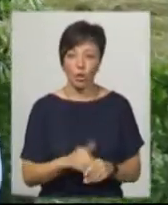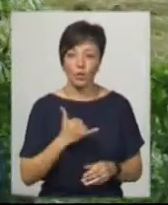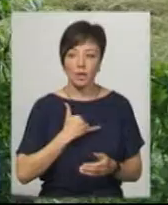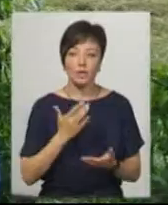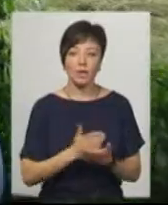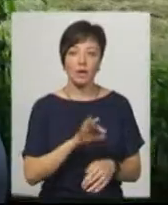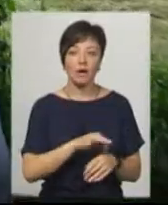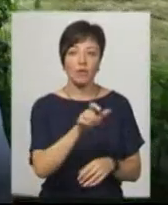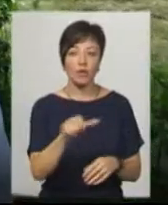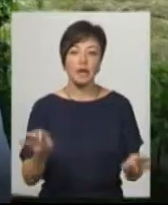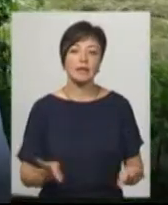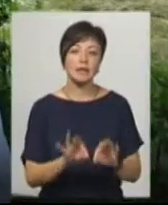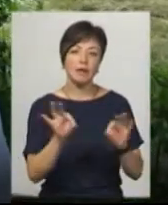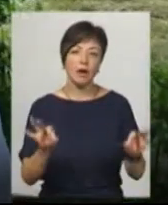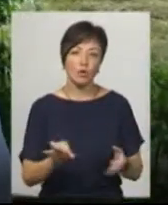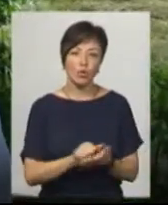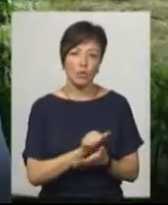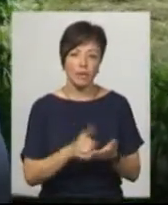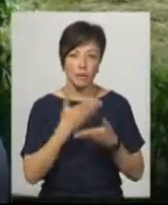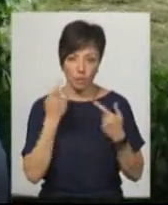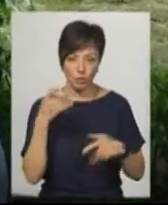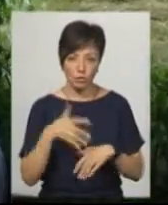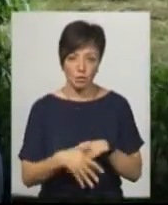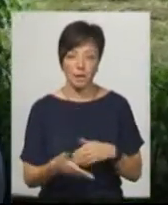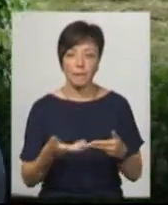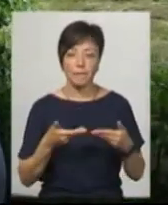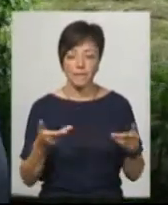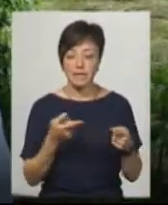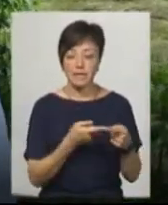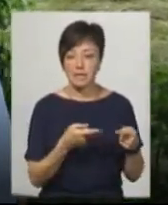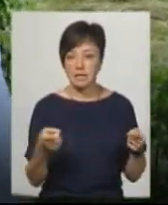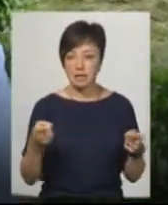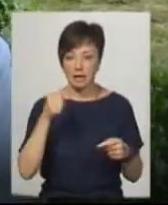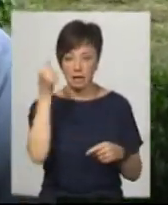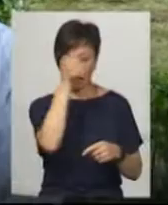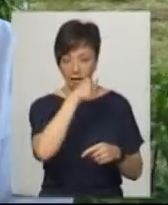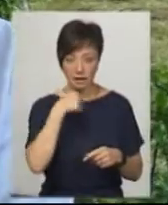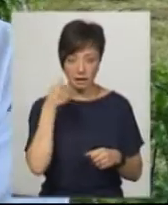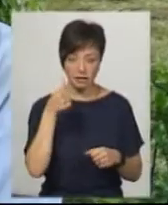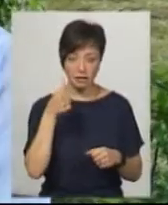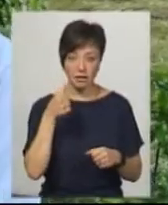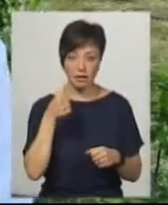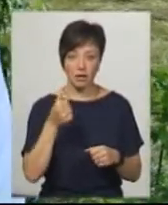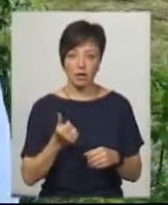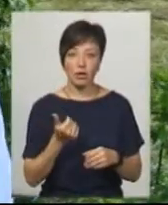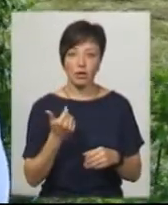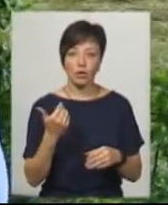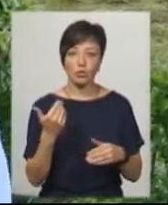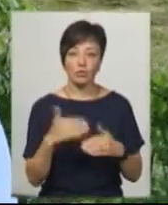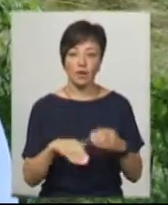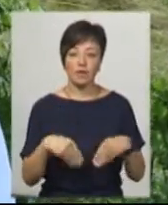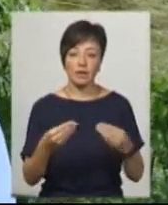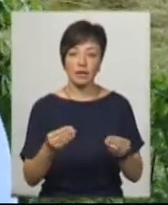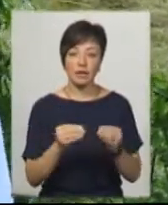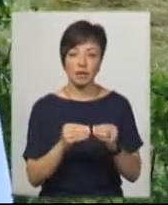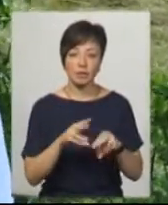хворі, які не мають ніяких документів. Розумієте? Ми за цей рік виготовили вже 10 паспортів.